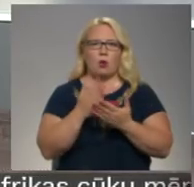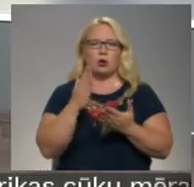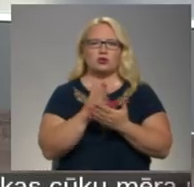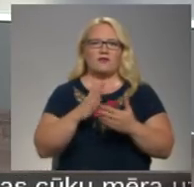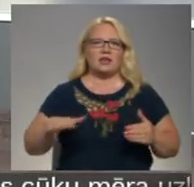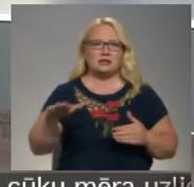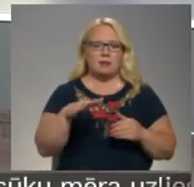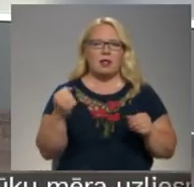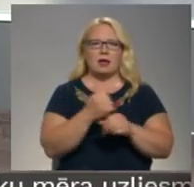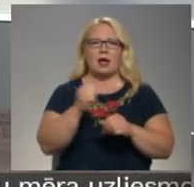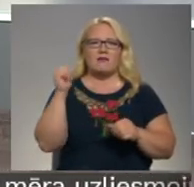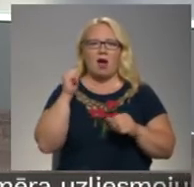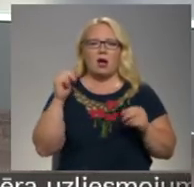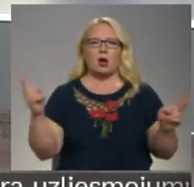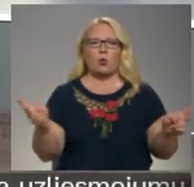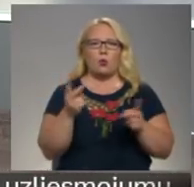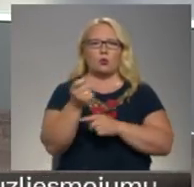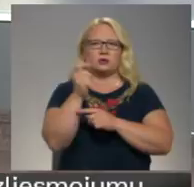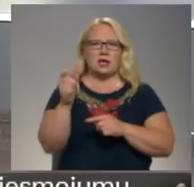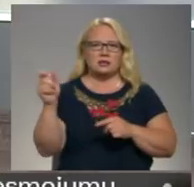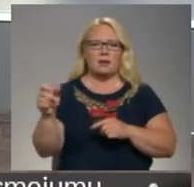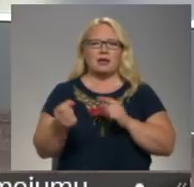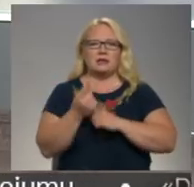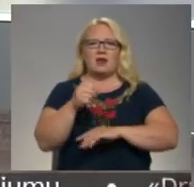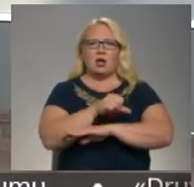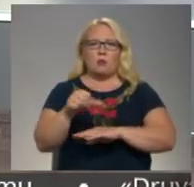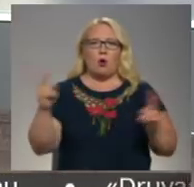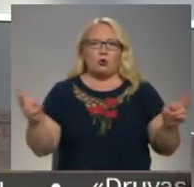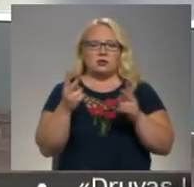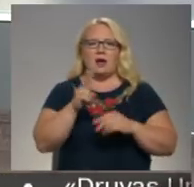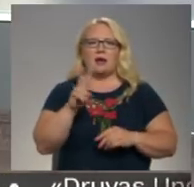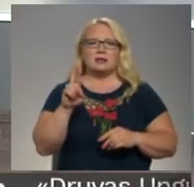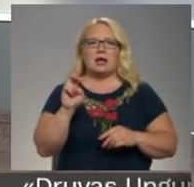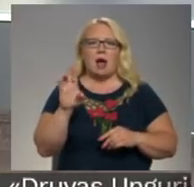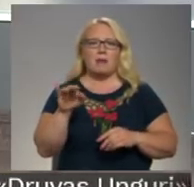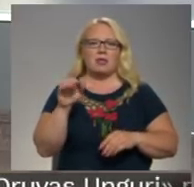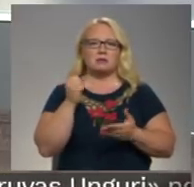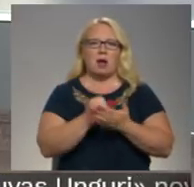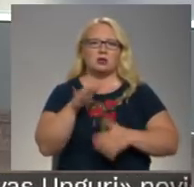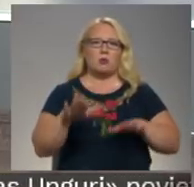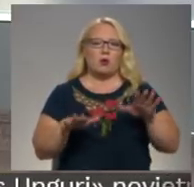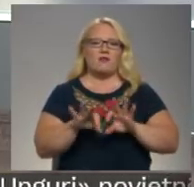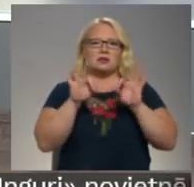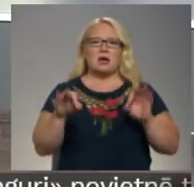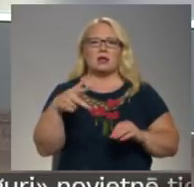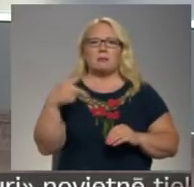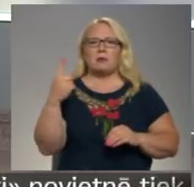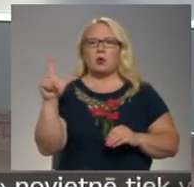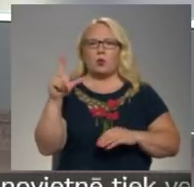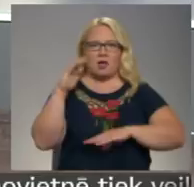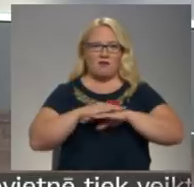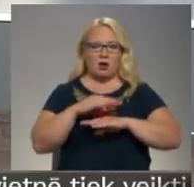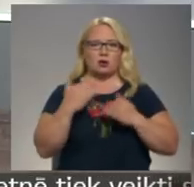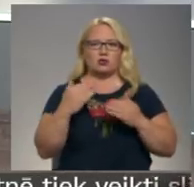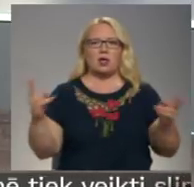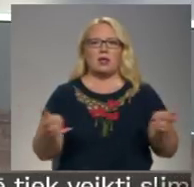Lai arī vakar ugunsēsējiem izdevās ierobežot ugunsgrēku, ramats pagast purvā izcēlās 31. jūliju vakarā, šodien